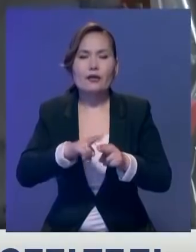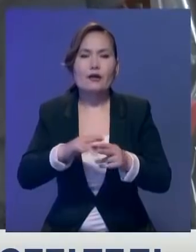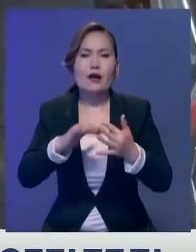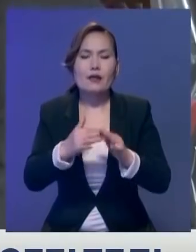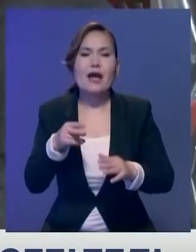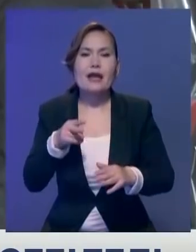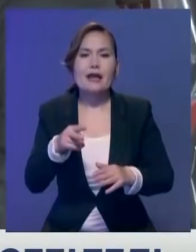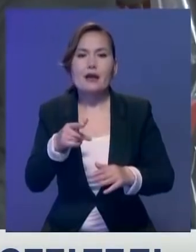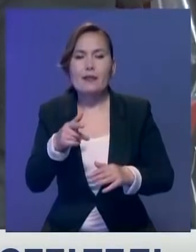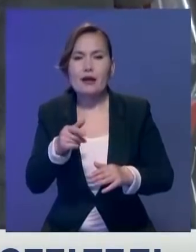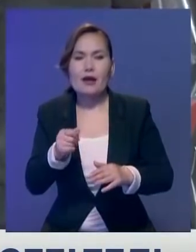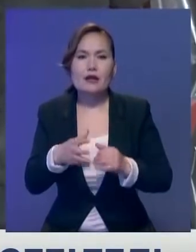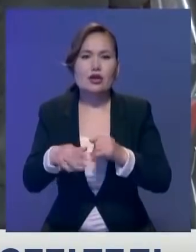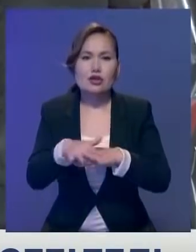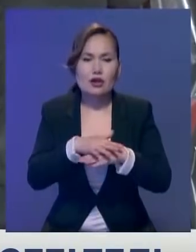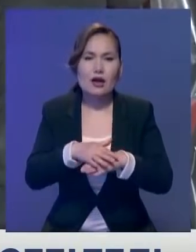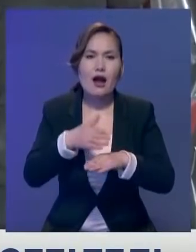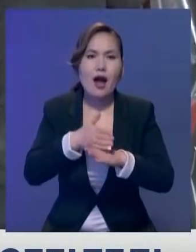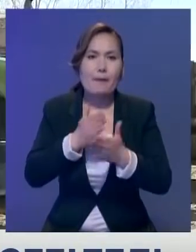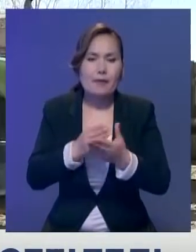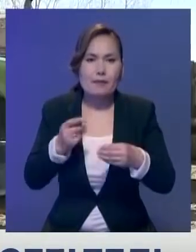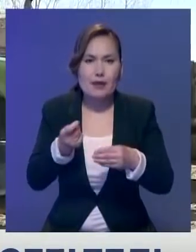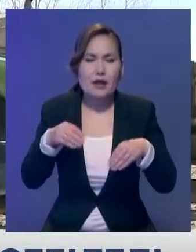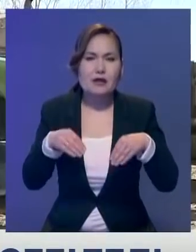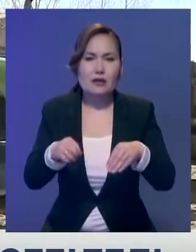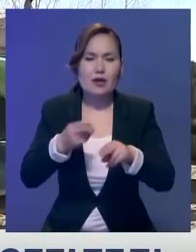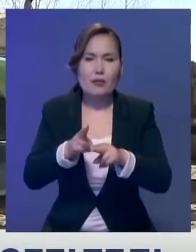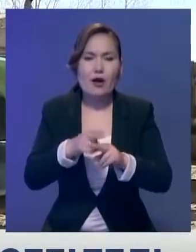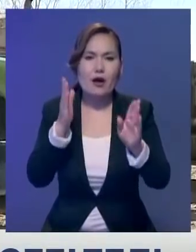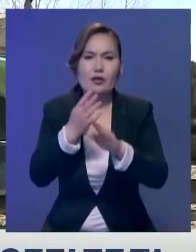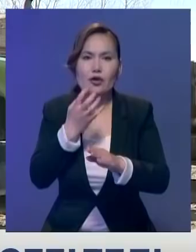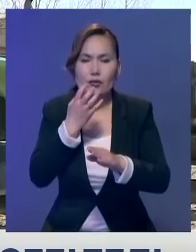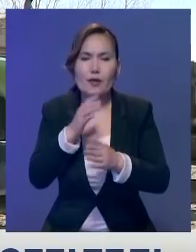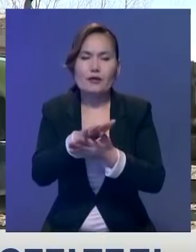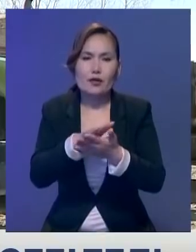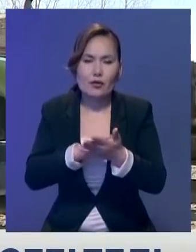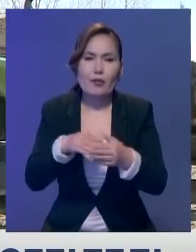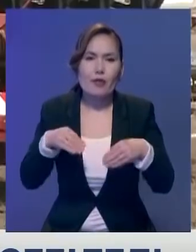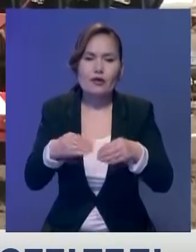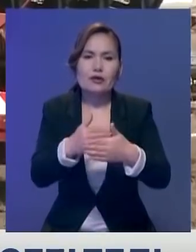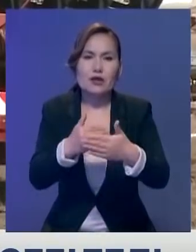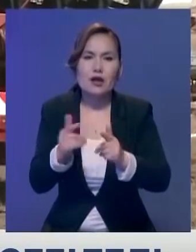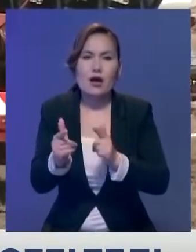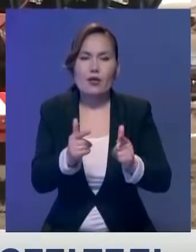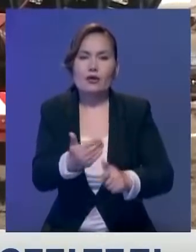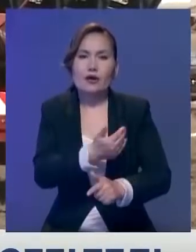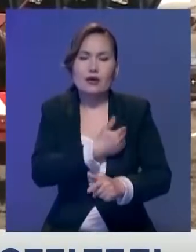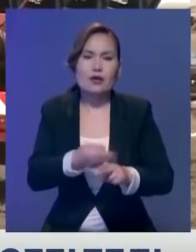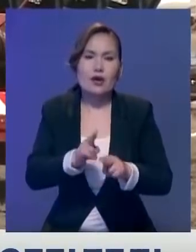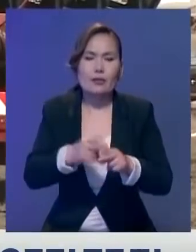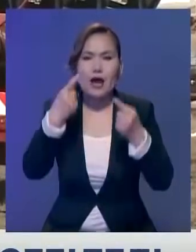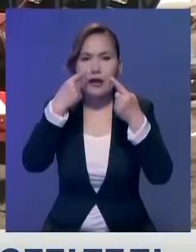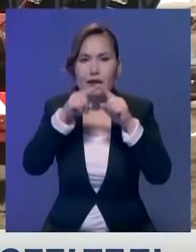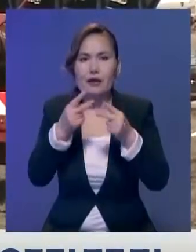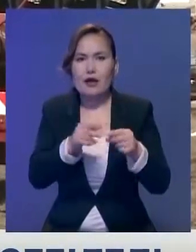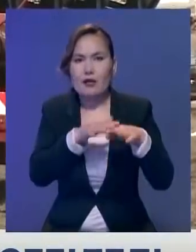2000 гектардан астам жерге бейдай себет. Күнір айдал ғазіргідей қолайлы болып тұрса, науқанды ұшылдағын сәл ерте бастауға ниетті. Теп техника үшін берілетін